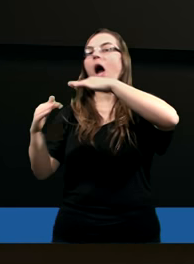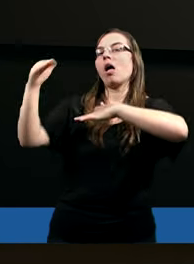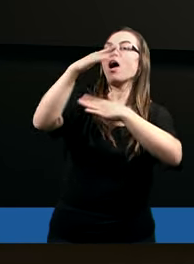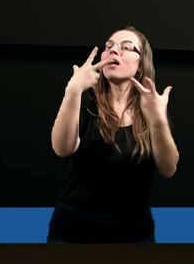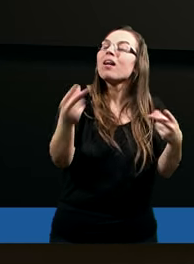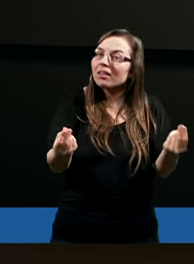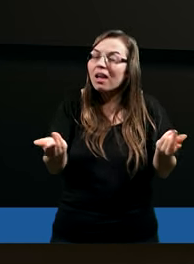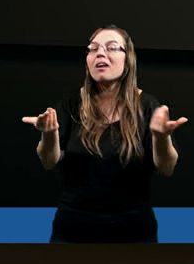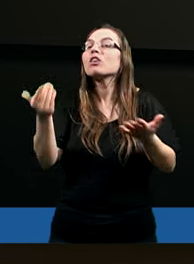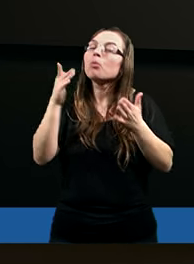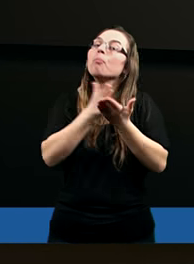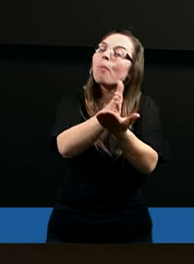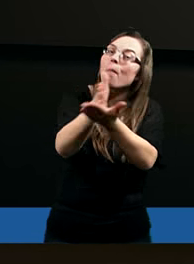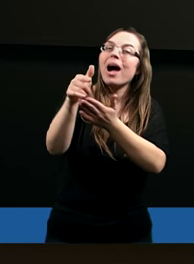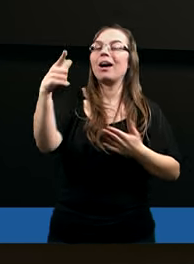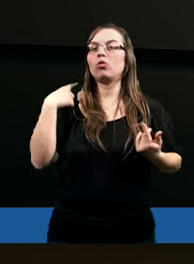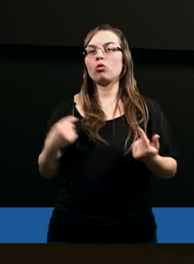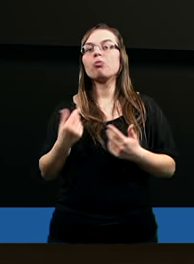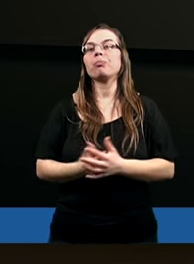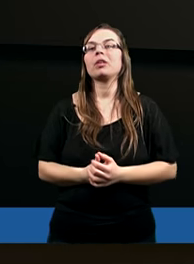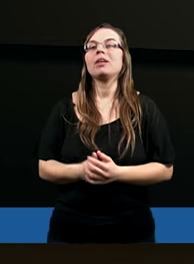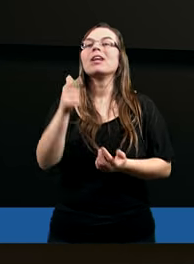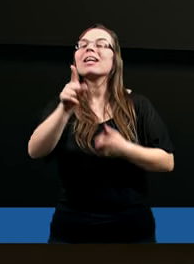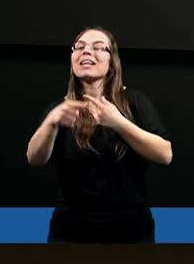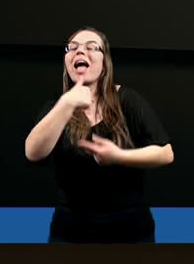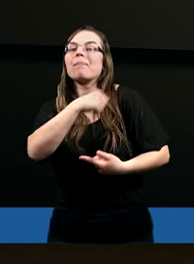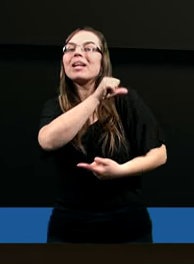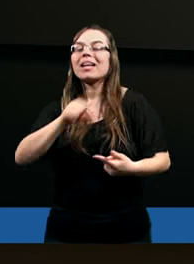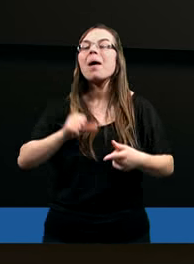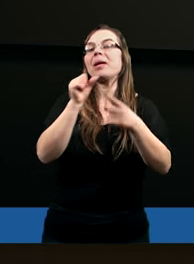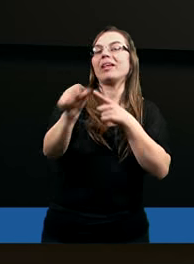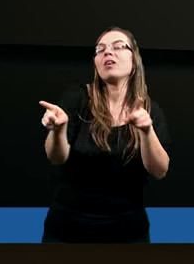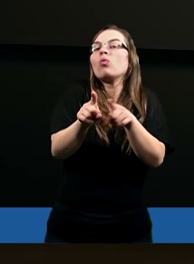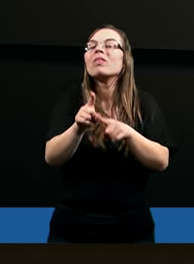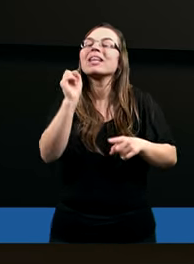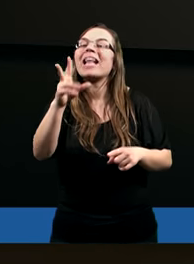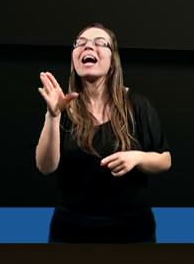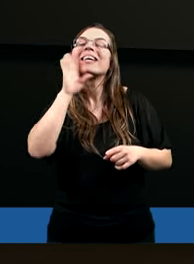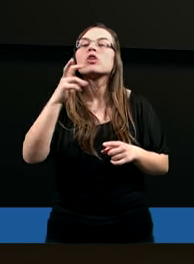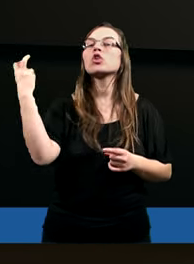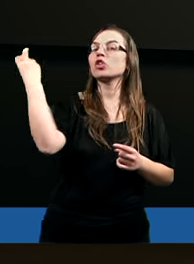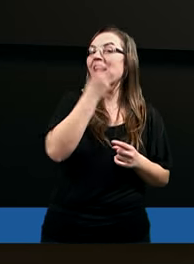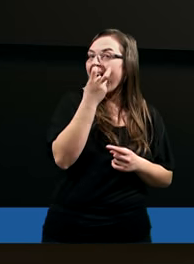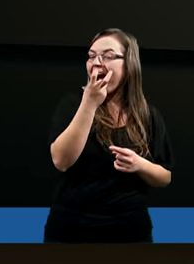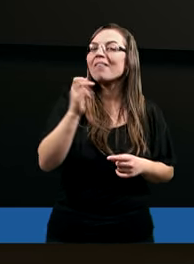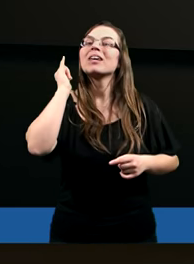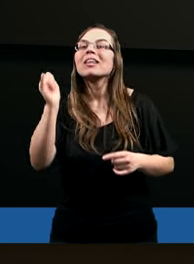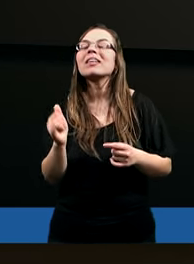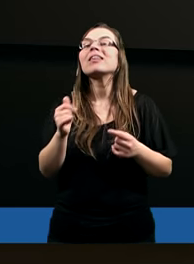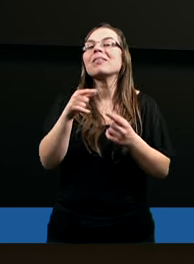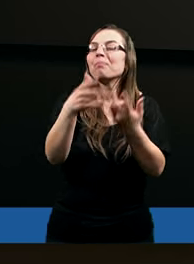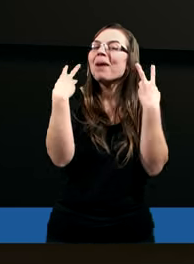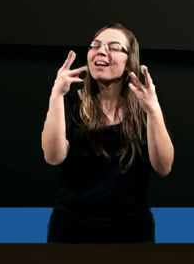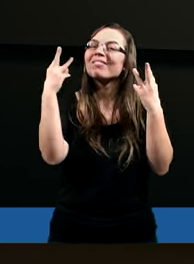Sam wstęp dla mnie samego jest już taki ciekawy i bardzo